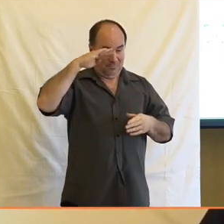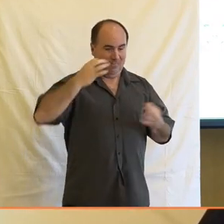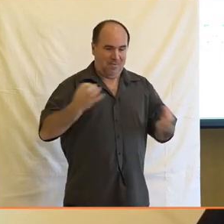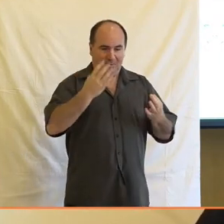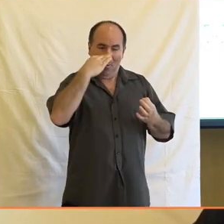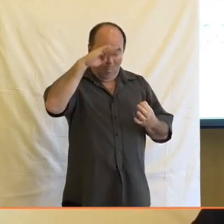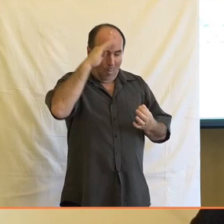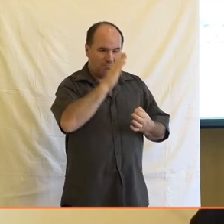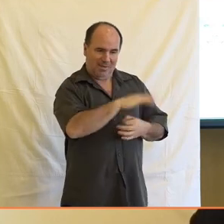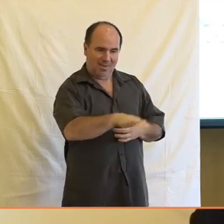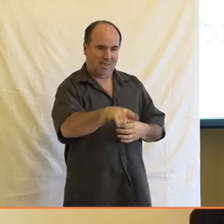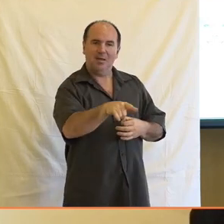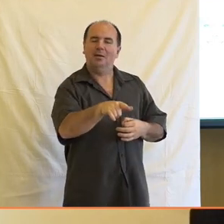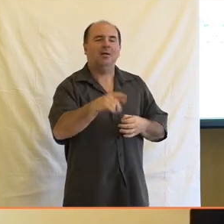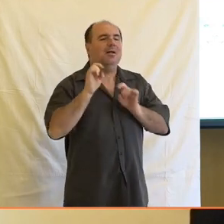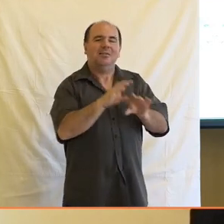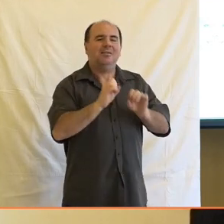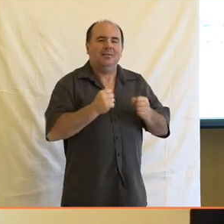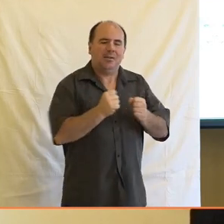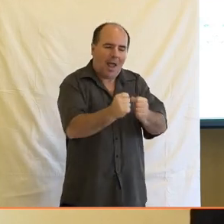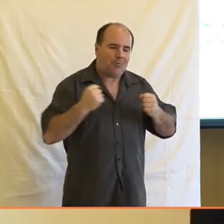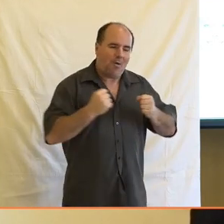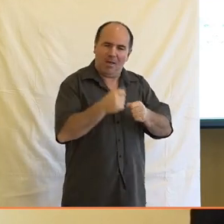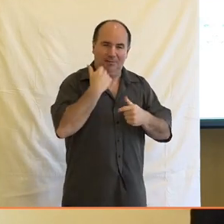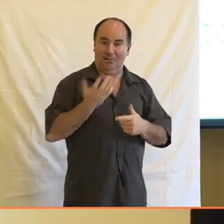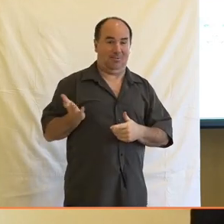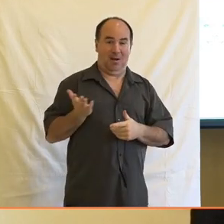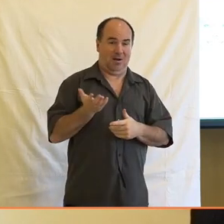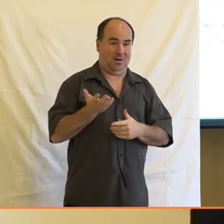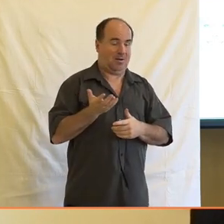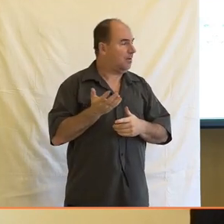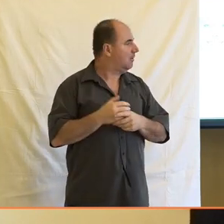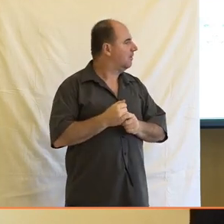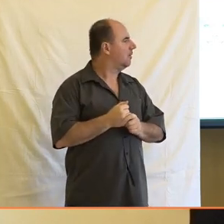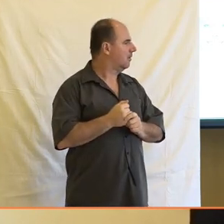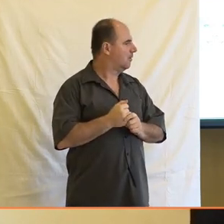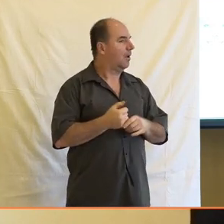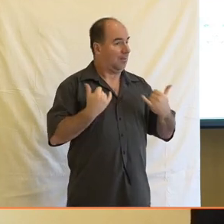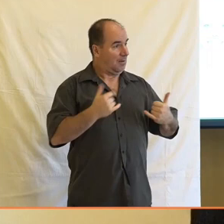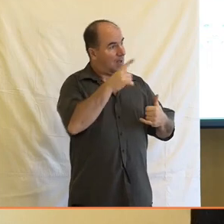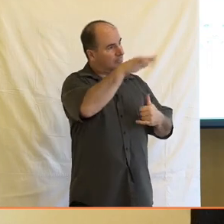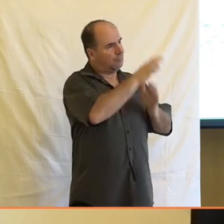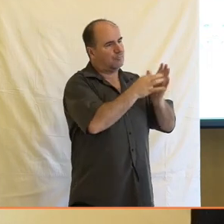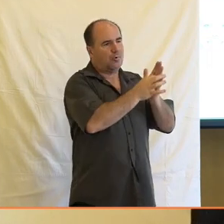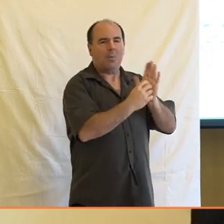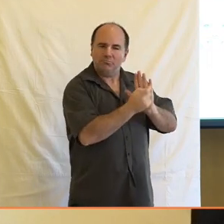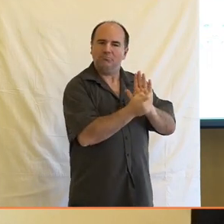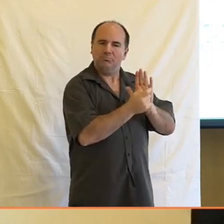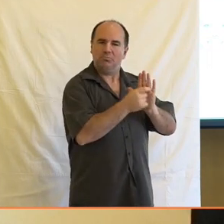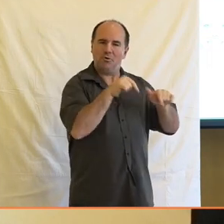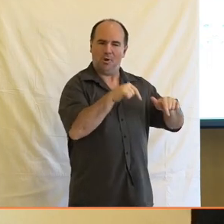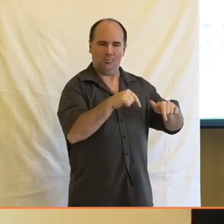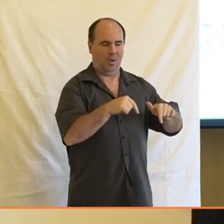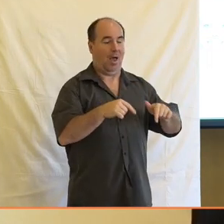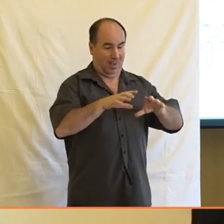trénovány a posilovány u dětí způsobem, které odpovídají současným požadavkům. A ty děti z rodin